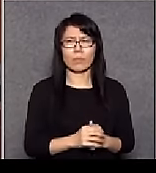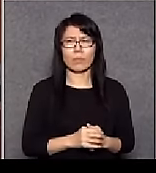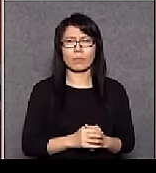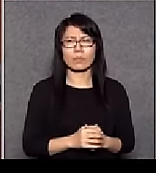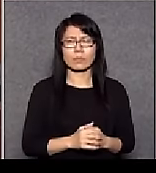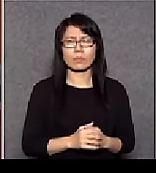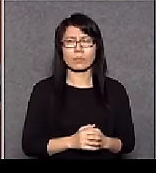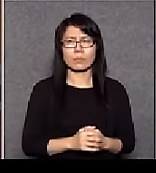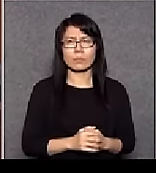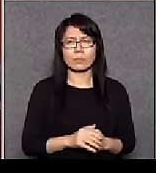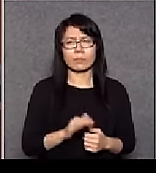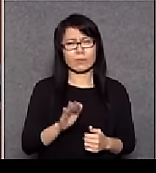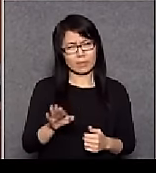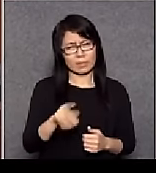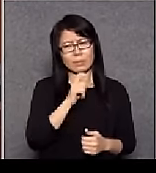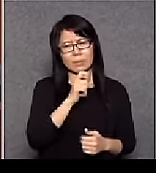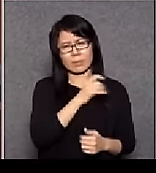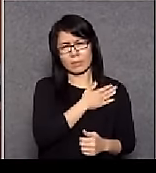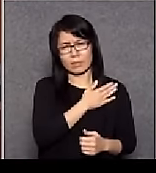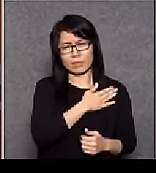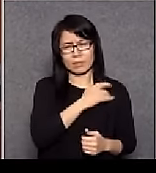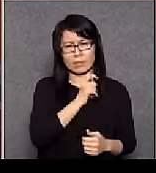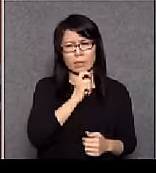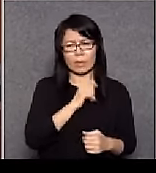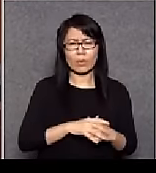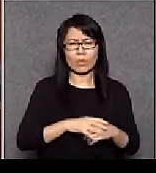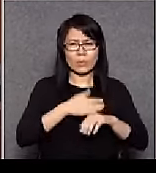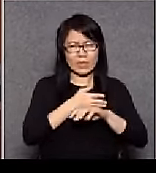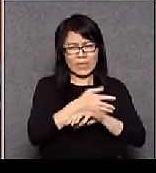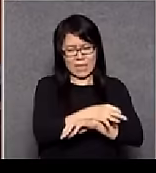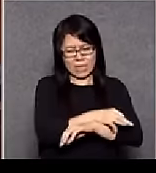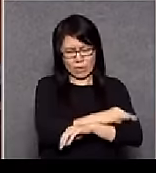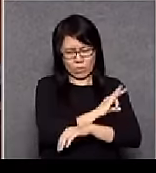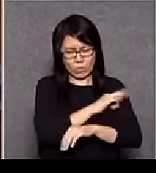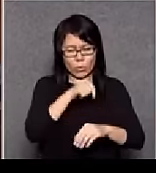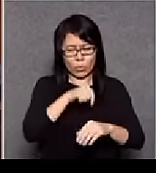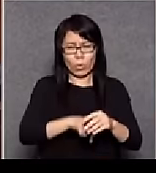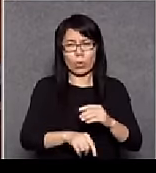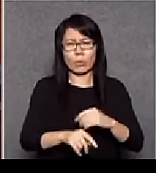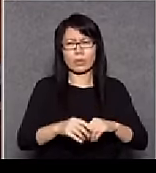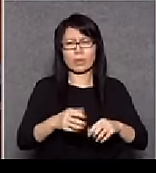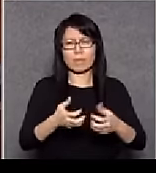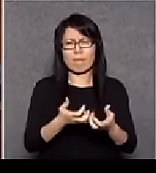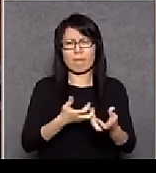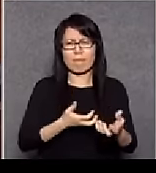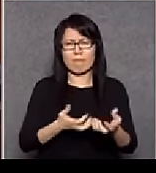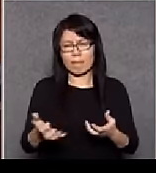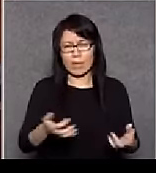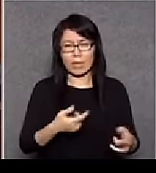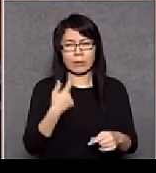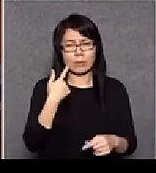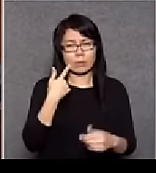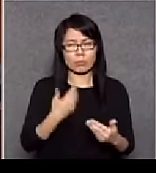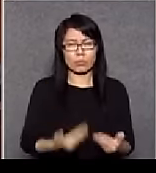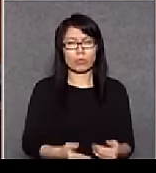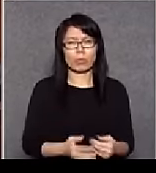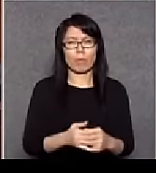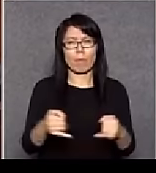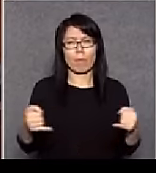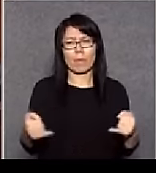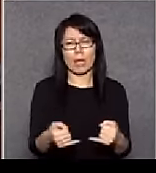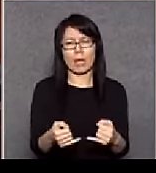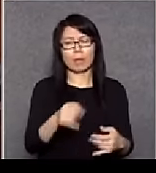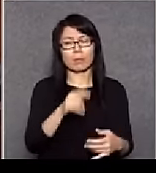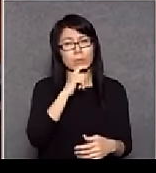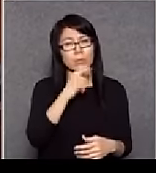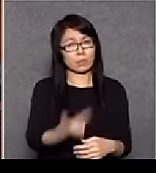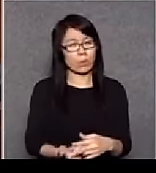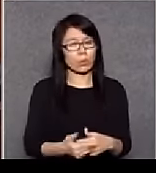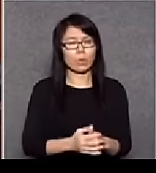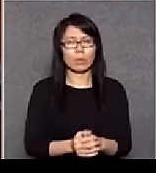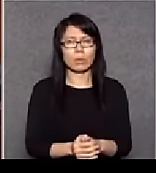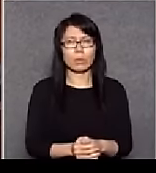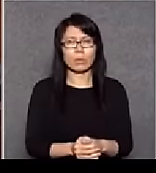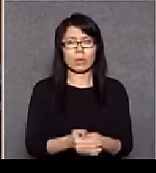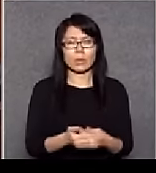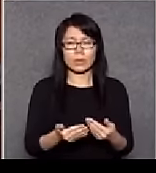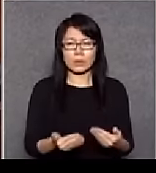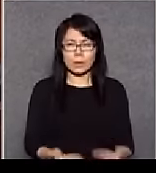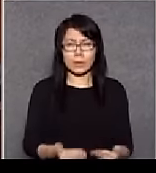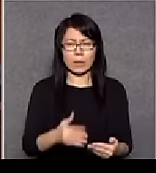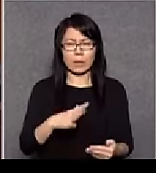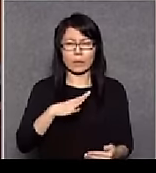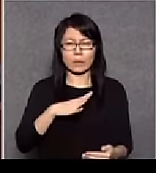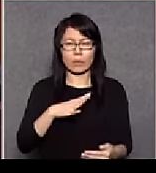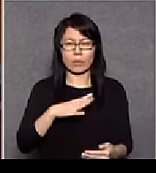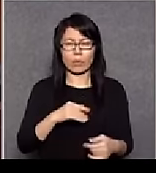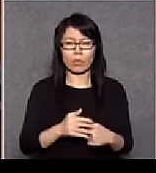都是有責任的因為現在整個社會呢就撕裂得很厲害和他們都很厲害就目前的形勢